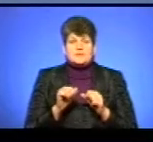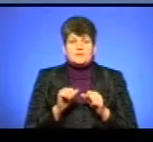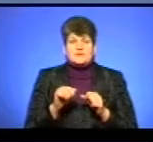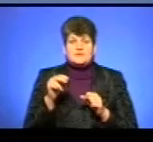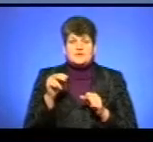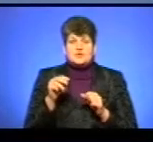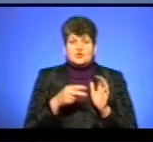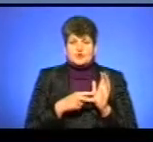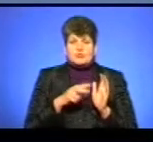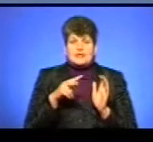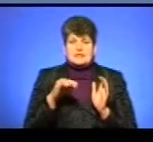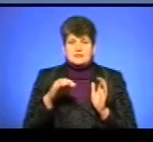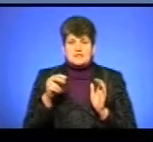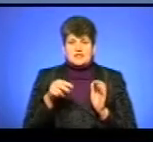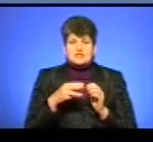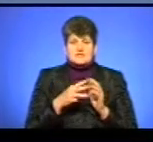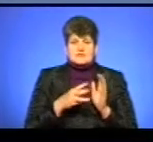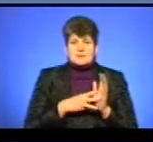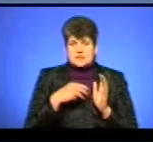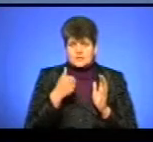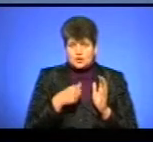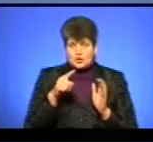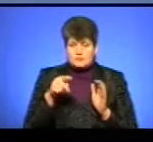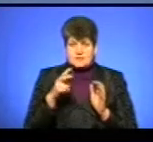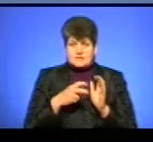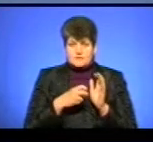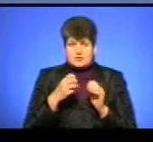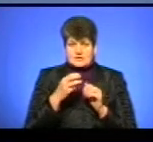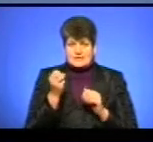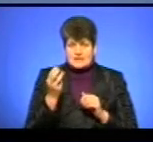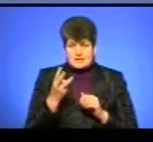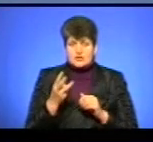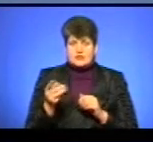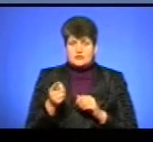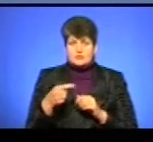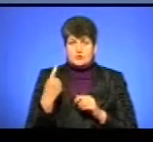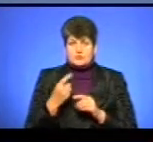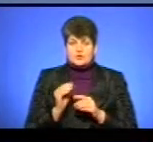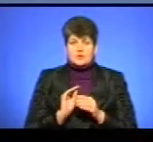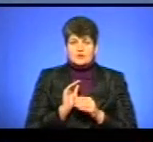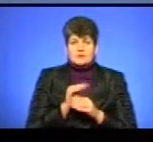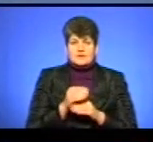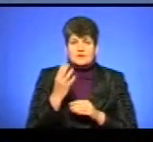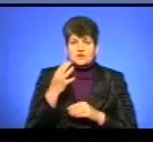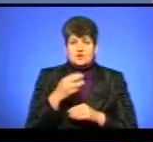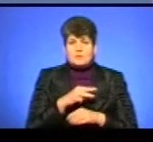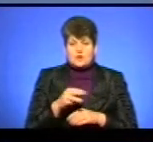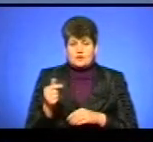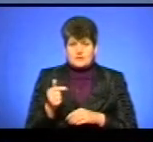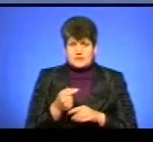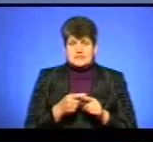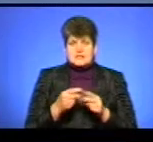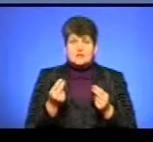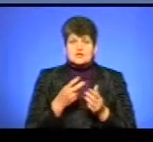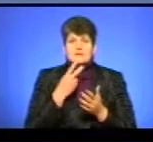2018 року з номером 813, для Тернопільської області додатково спрямовано 40 мільйонів гривень. Дані